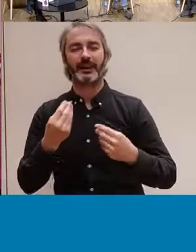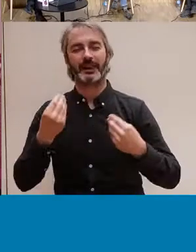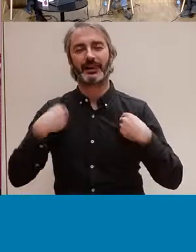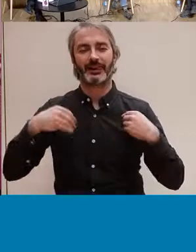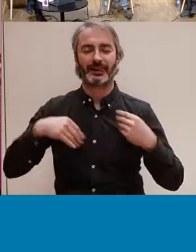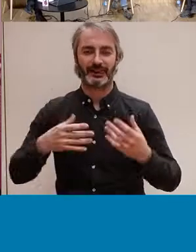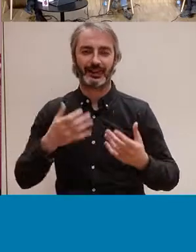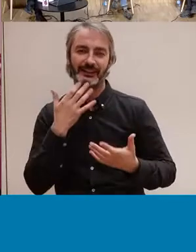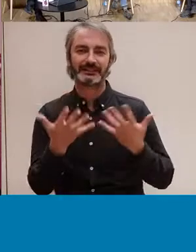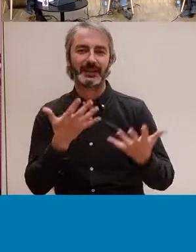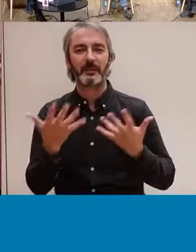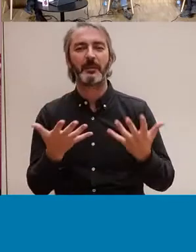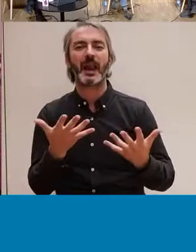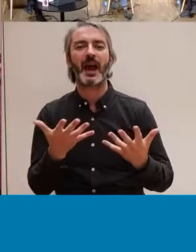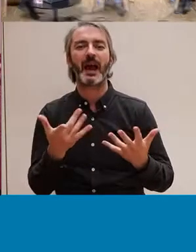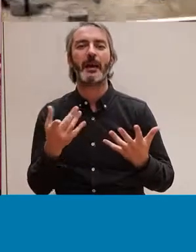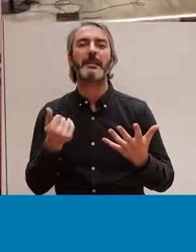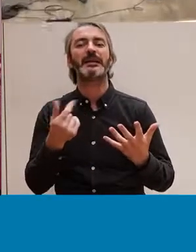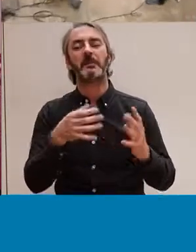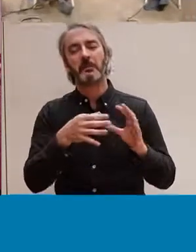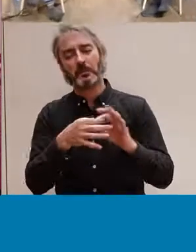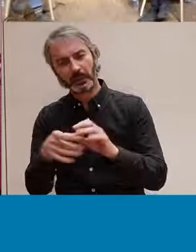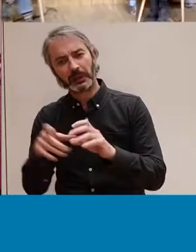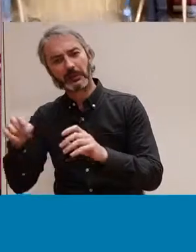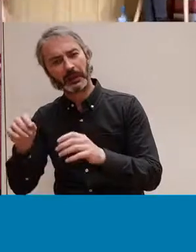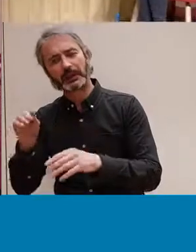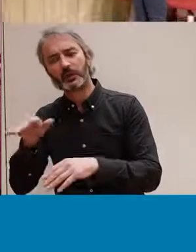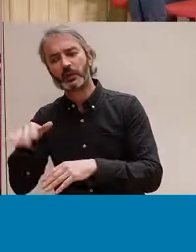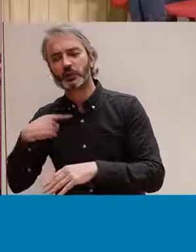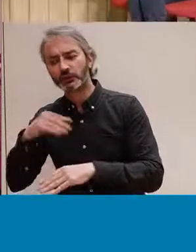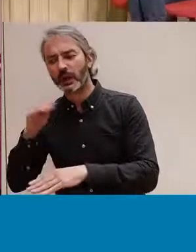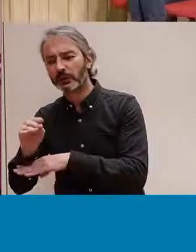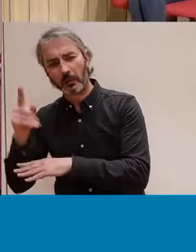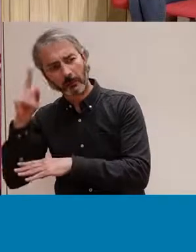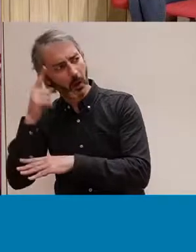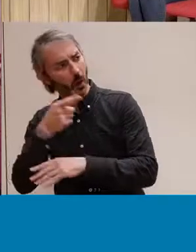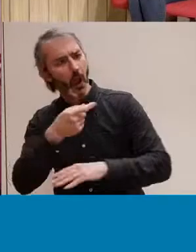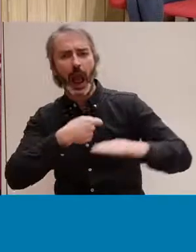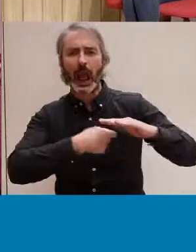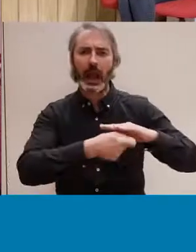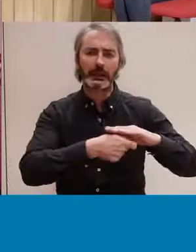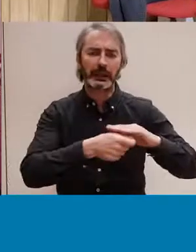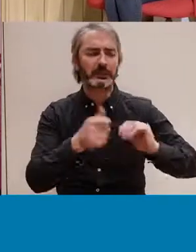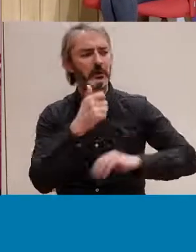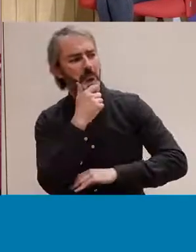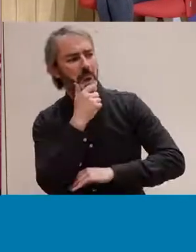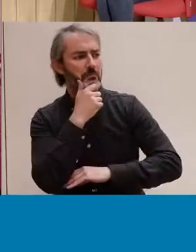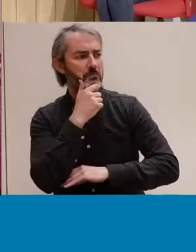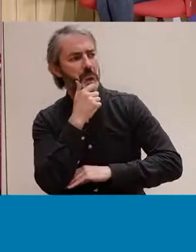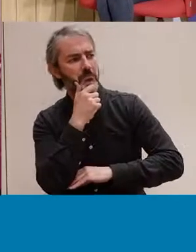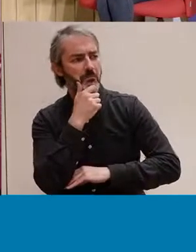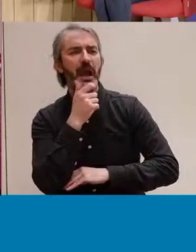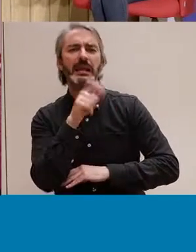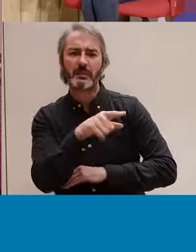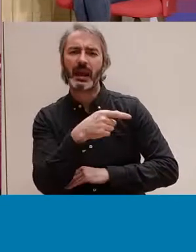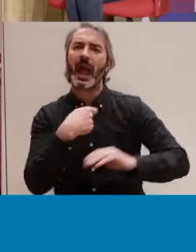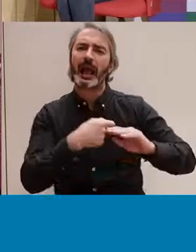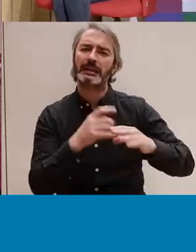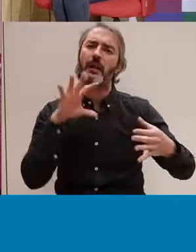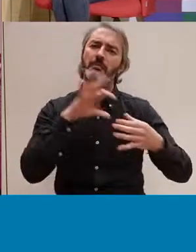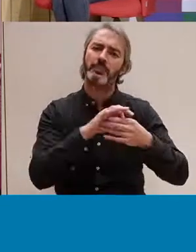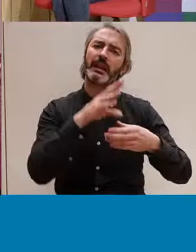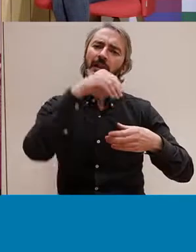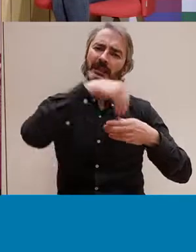experiència i potser ens centravem més en la vessant educativa, però que creiem que també el projecte de les cartes també tenia darrere un rerefons educatiu